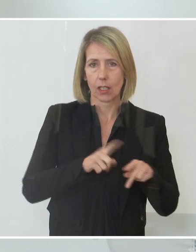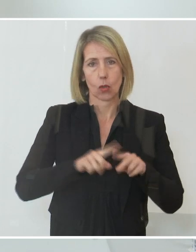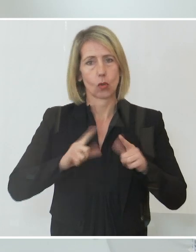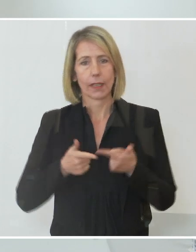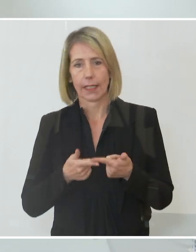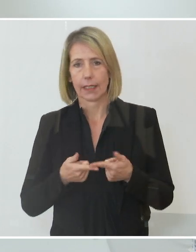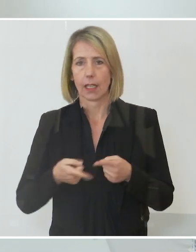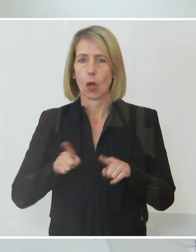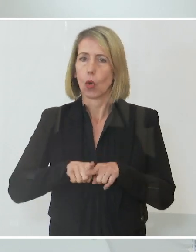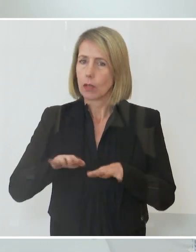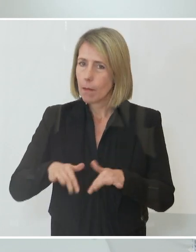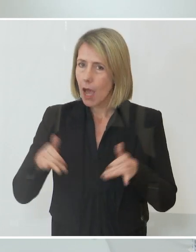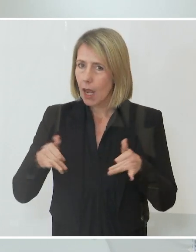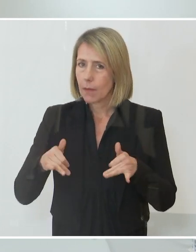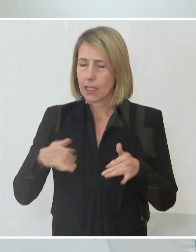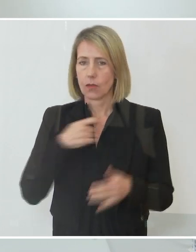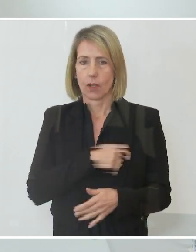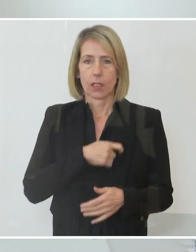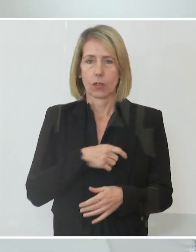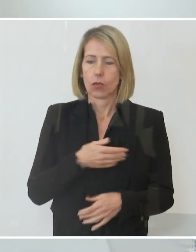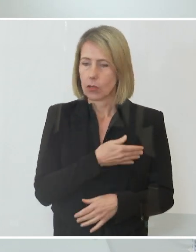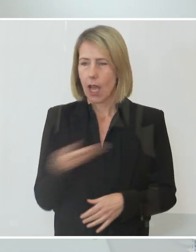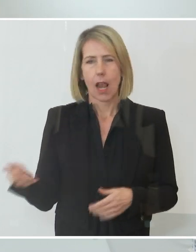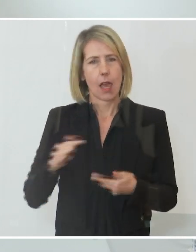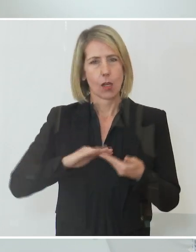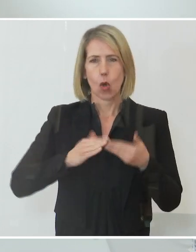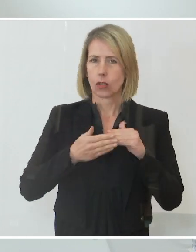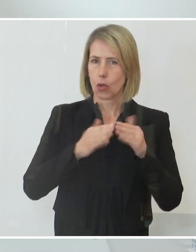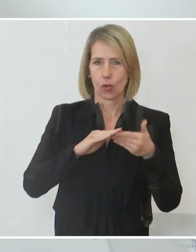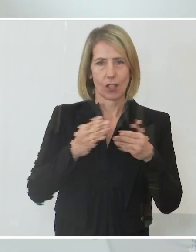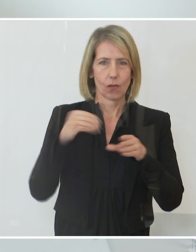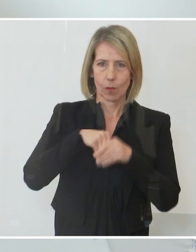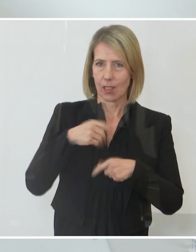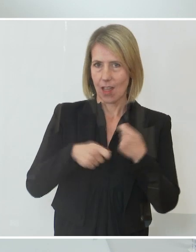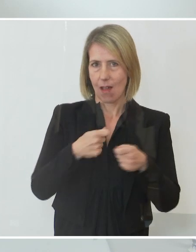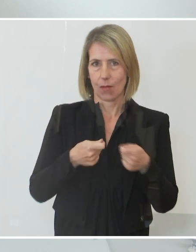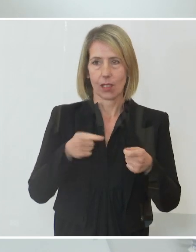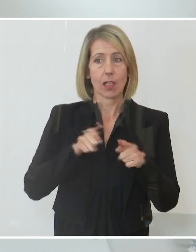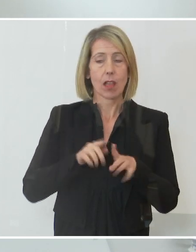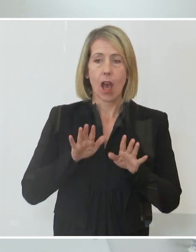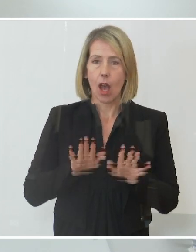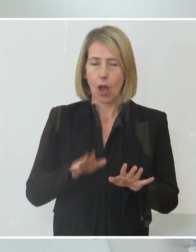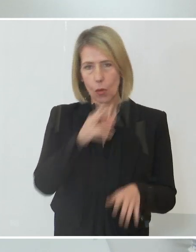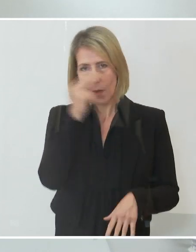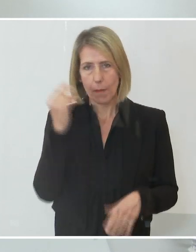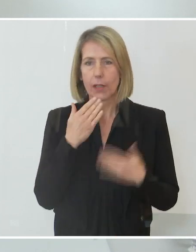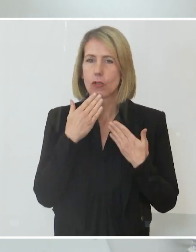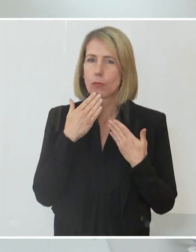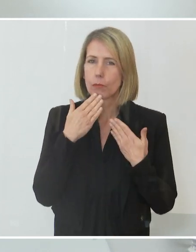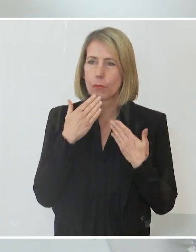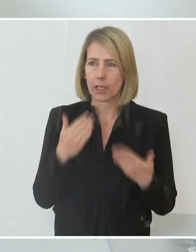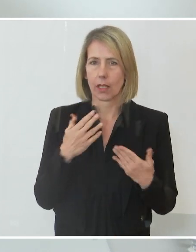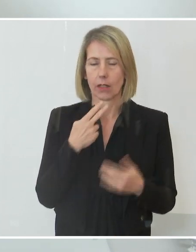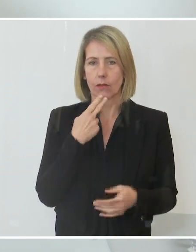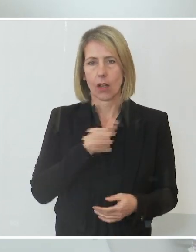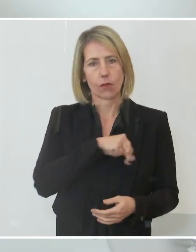Parlamentsfraktionen, die sich hier sehr konstruktiv eingebracht haben. Ich möchte mich aber auch noch einmal bei den Menschen bedanken, die hier